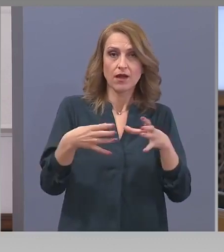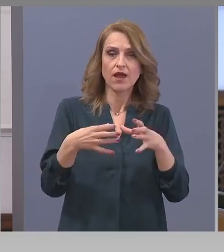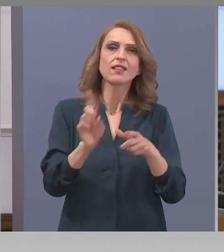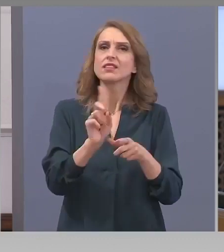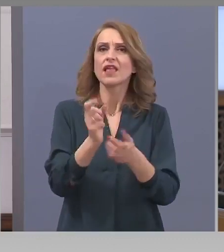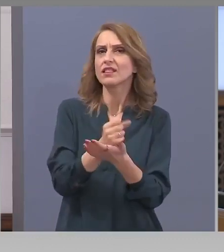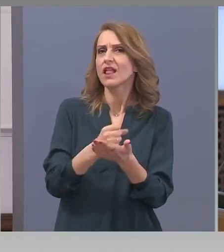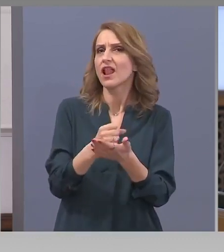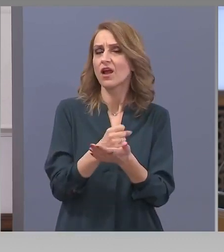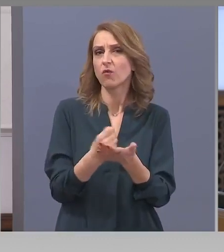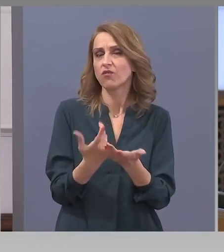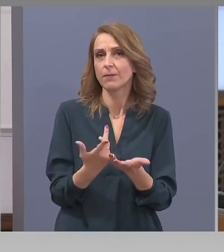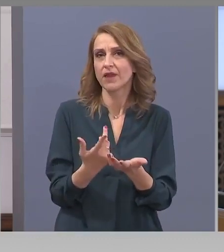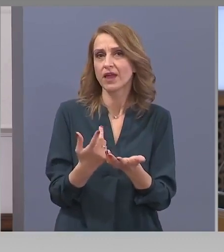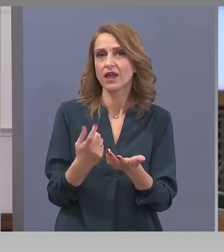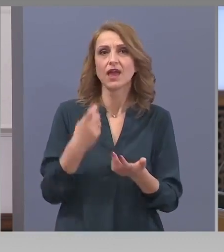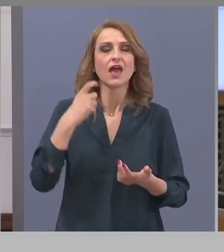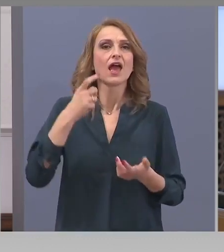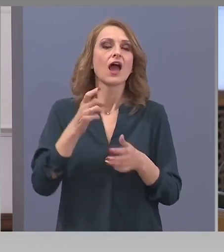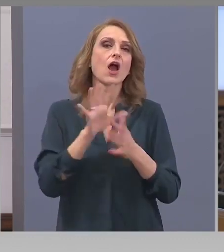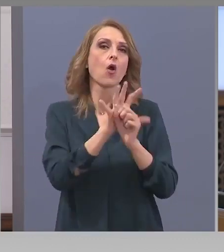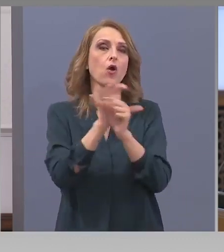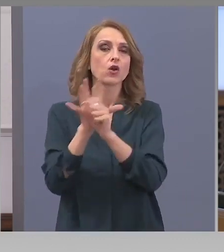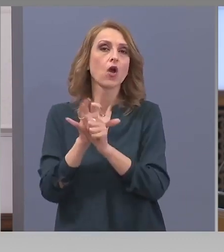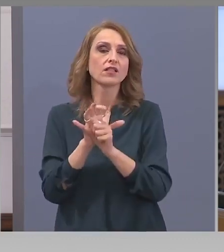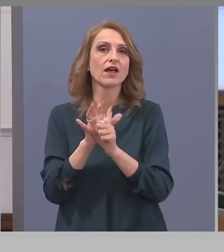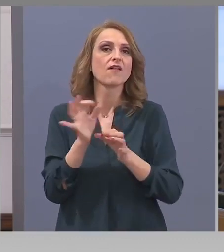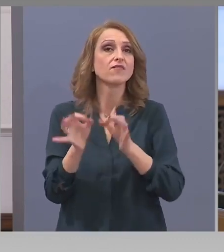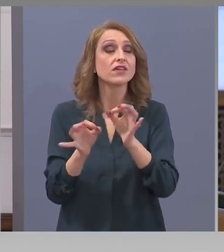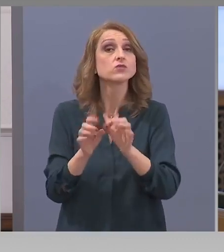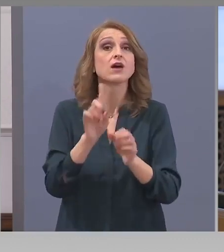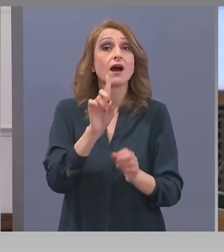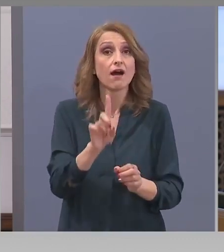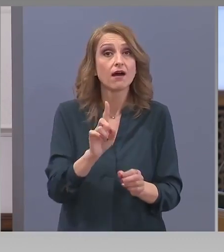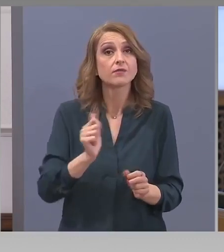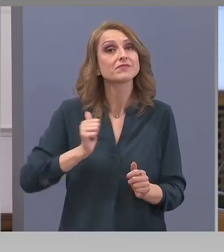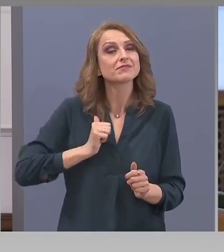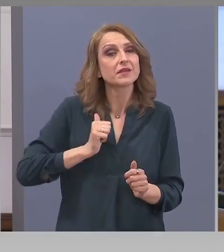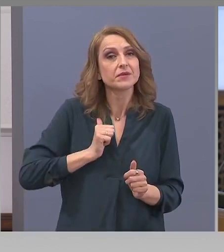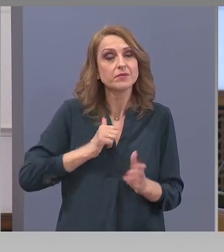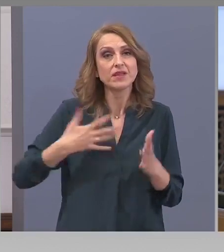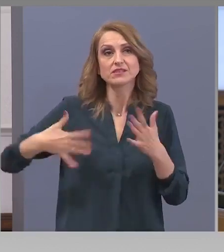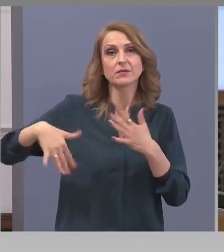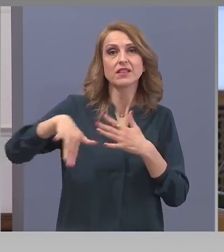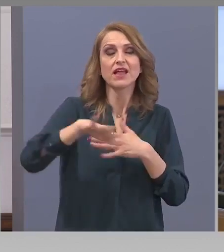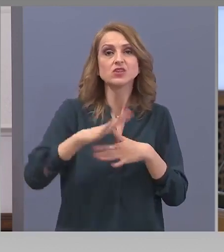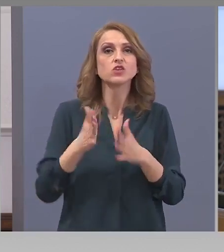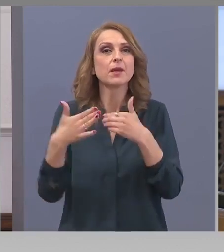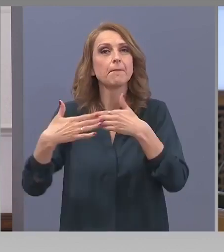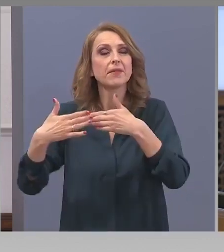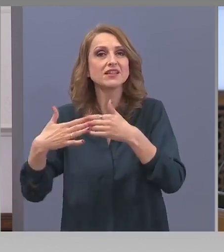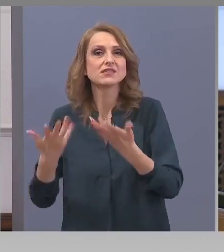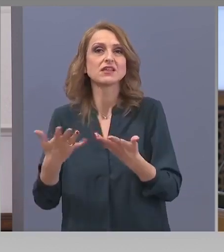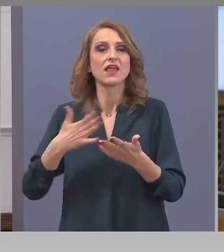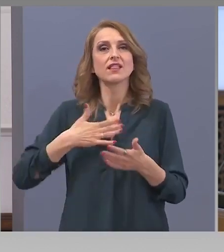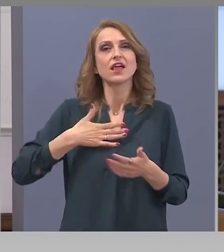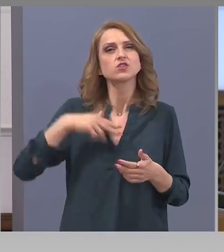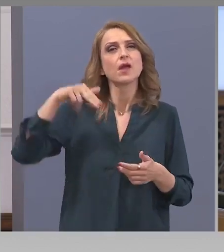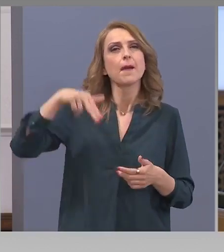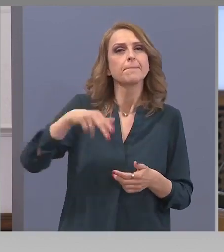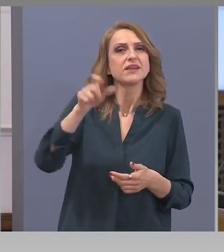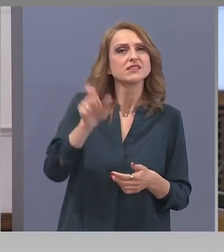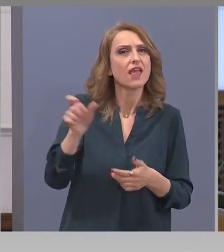лекуваме самия коронавирус, а да предпазим нашите близки, нашите пациенти, нашия